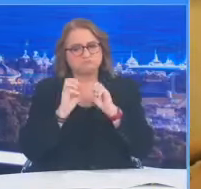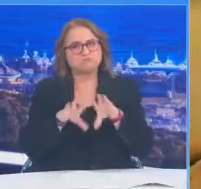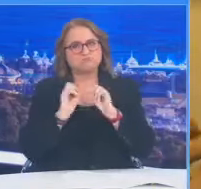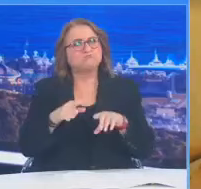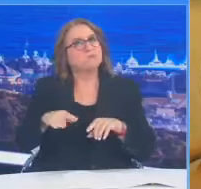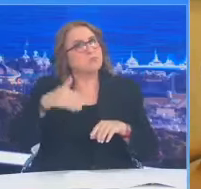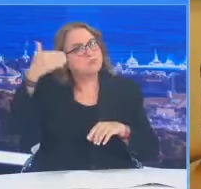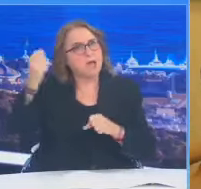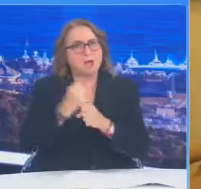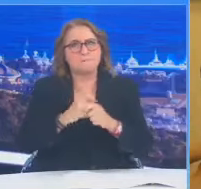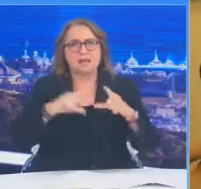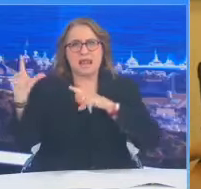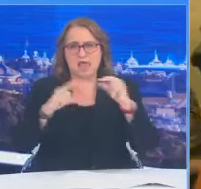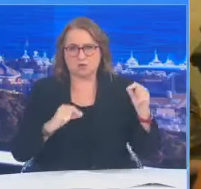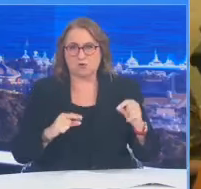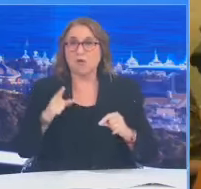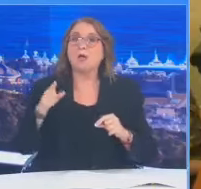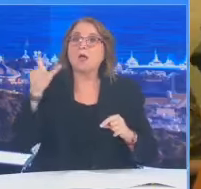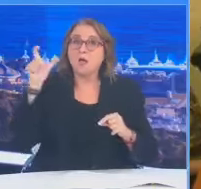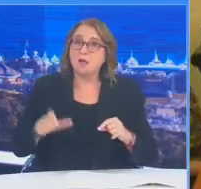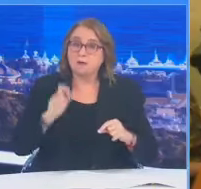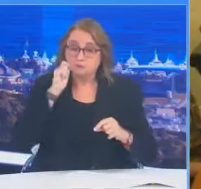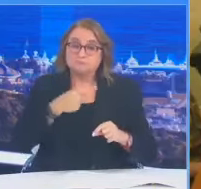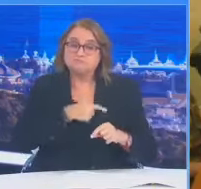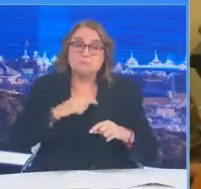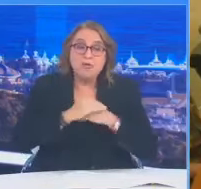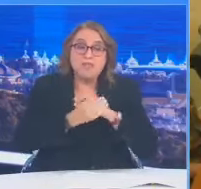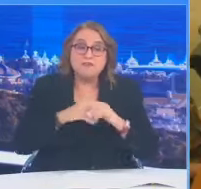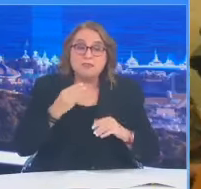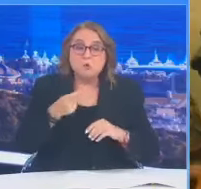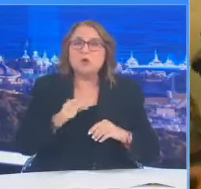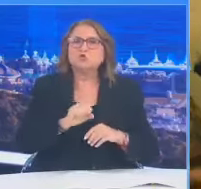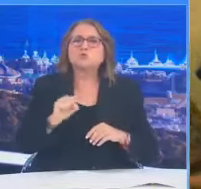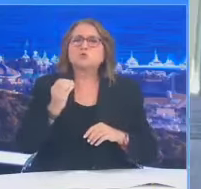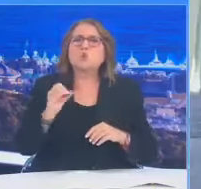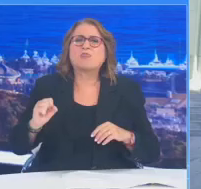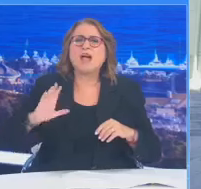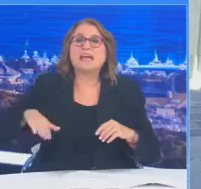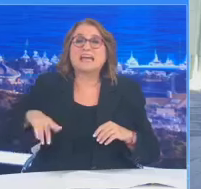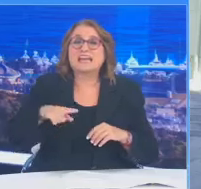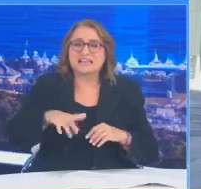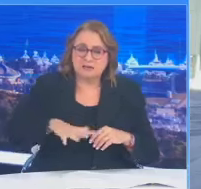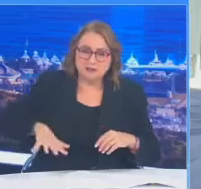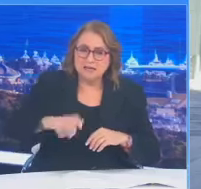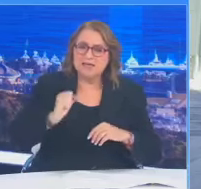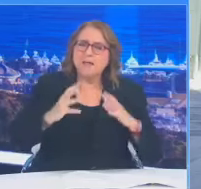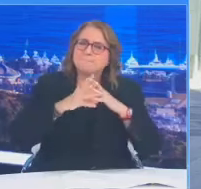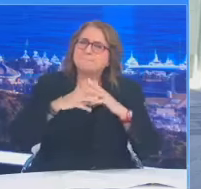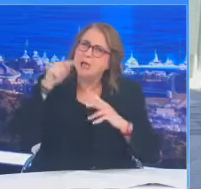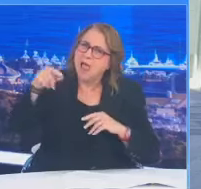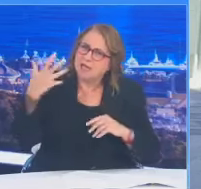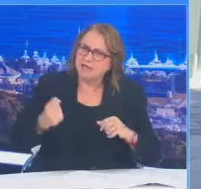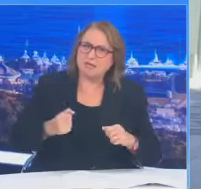για το στρατηγικό λιμάνι της Σούδας, αλλά και την 115 πτέρυγα μάχης, καθώς η αεροπορική βάση στην Κρήτη εξυπηρετεί πάντοτε τις ανάγκες των